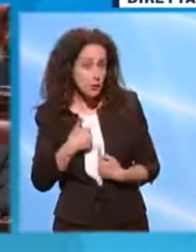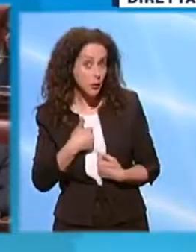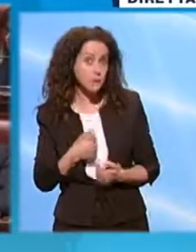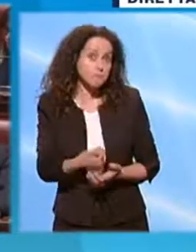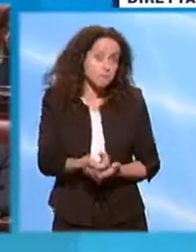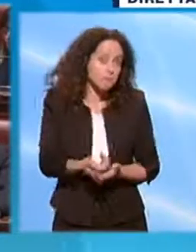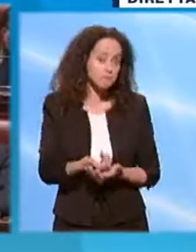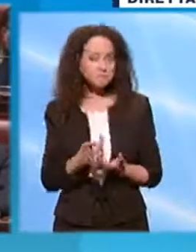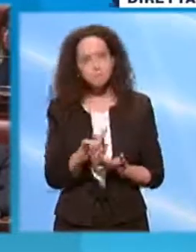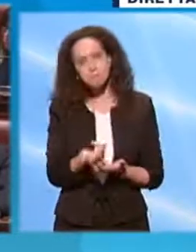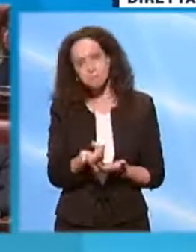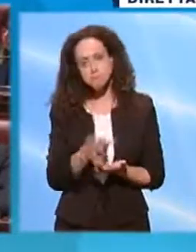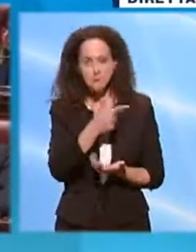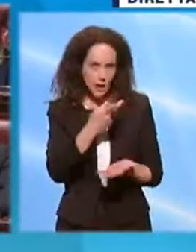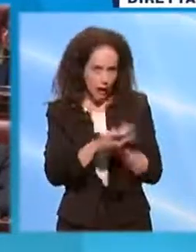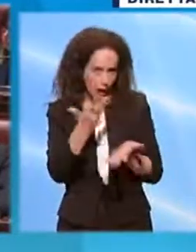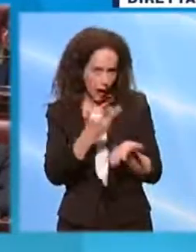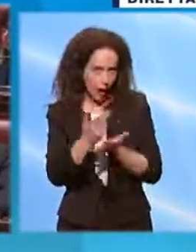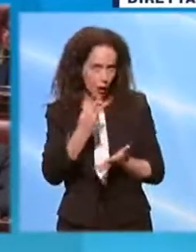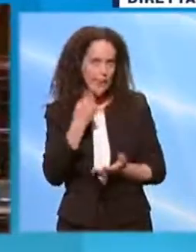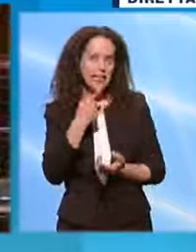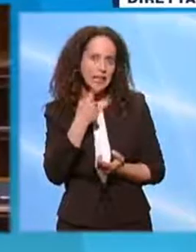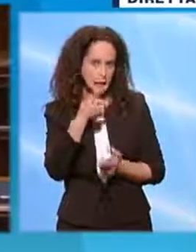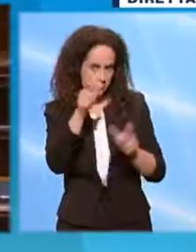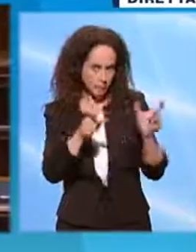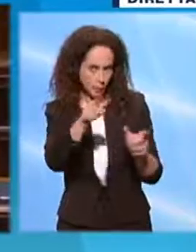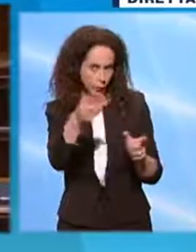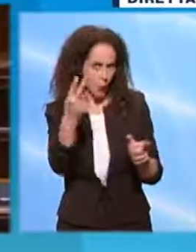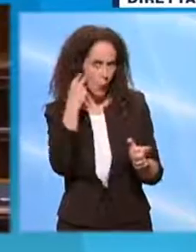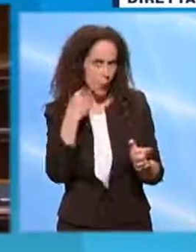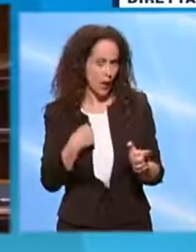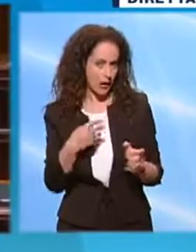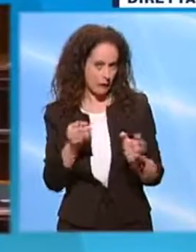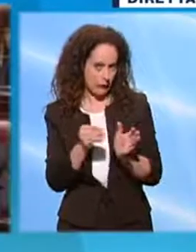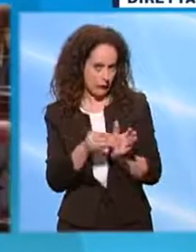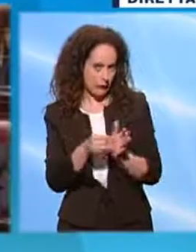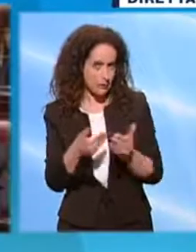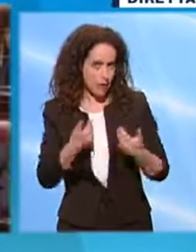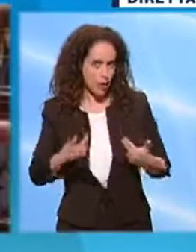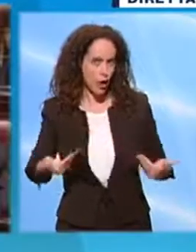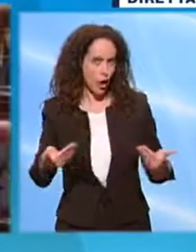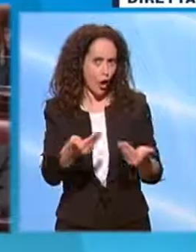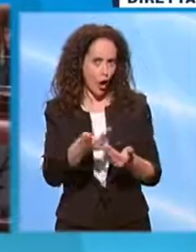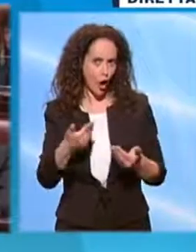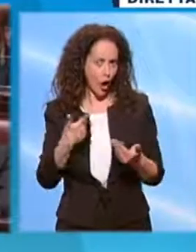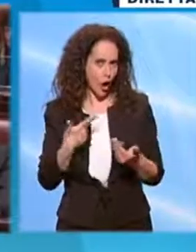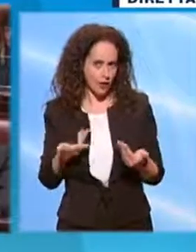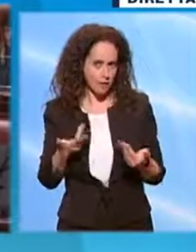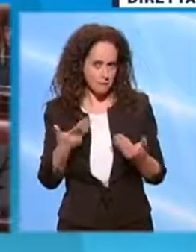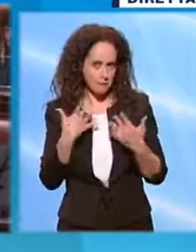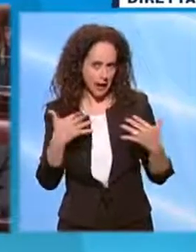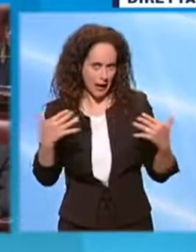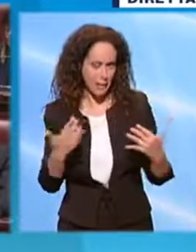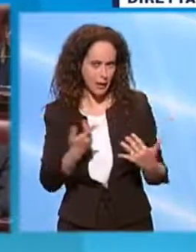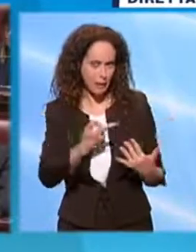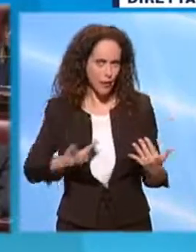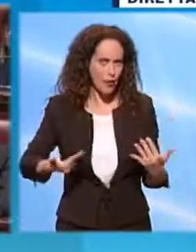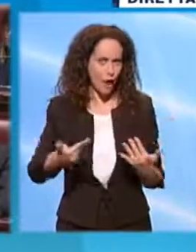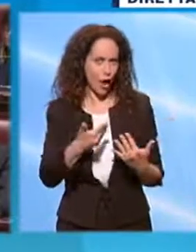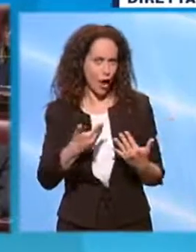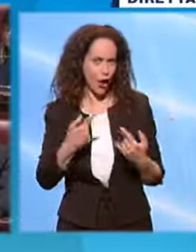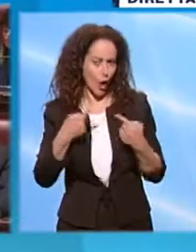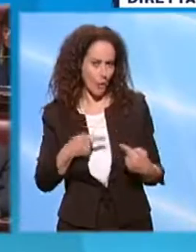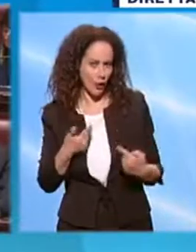insomma, lo può raccontare a chi la guarda da casa. Ma noi siamo il Parlamento, noi siamo le opposizioni e quindi siamo